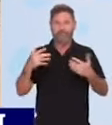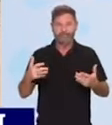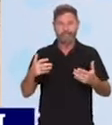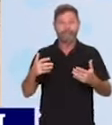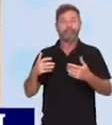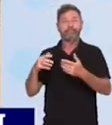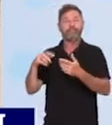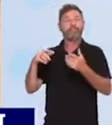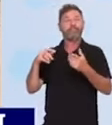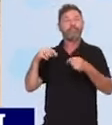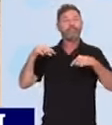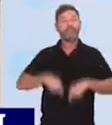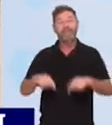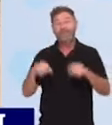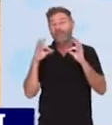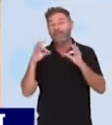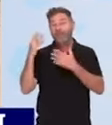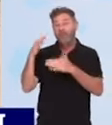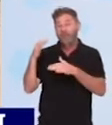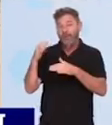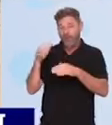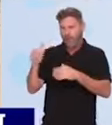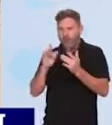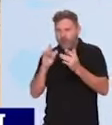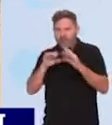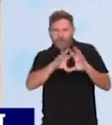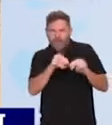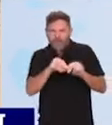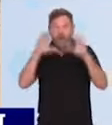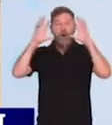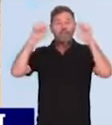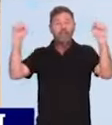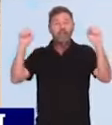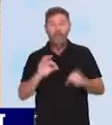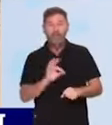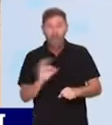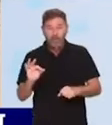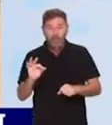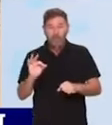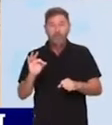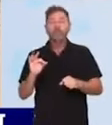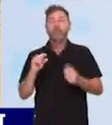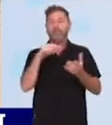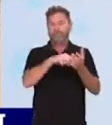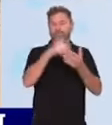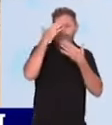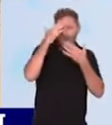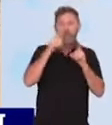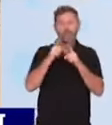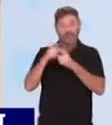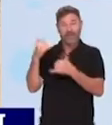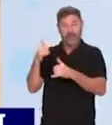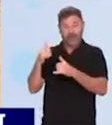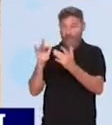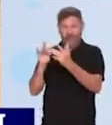Affaires étrangères est en lien avec les familles, les ambassades de France, à Rabat, au Maroc, mais aussi à Alger, en Algérie, sont